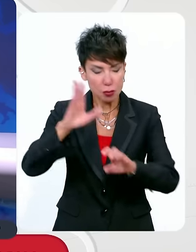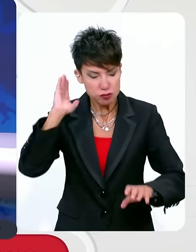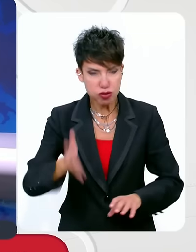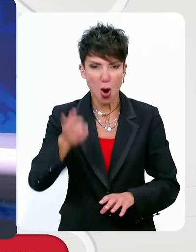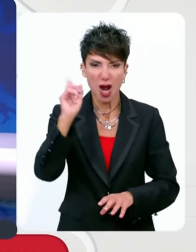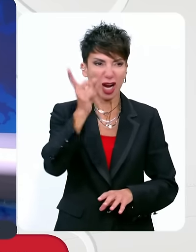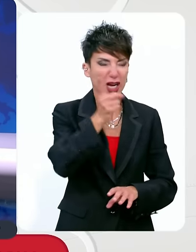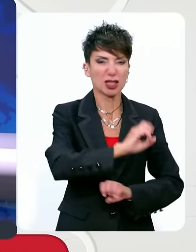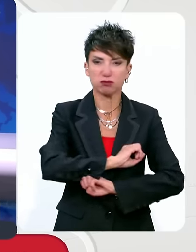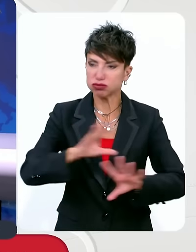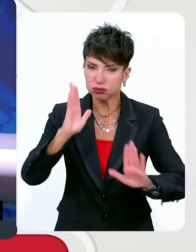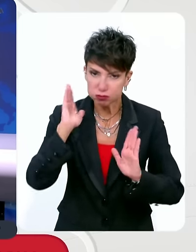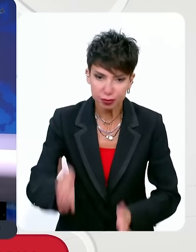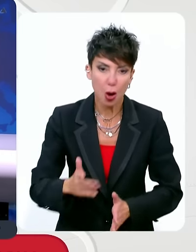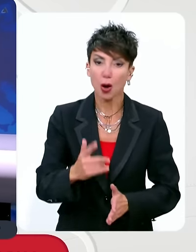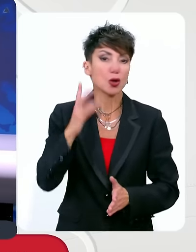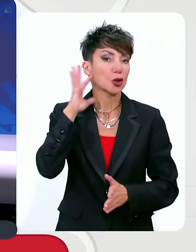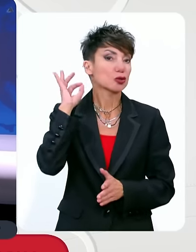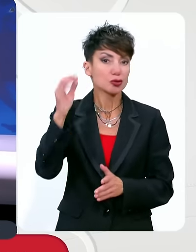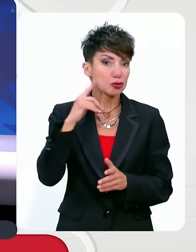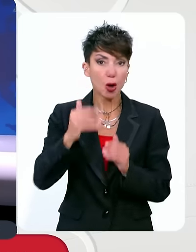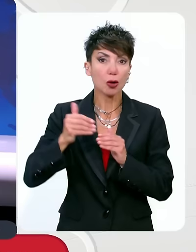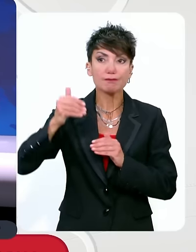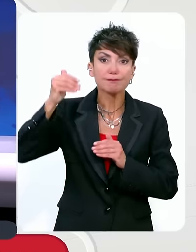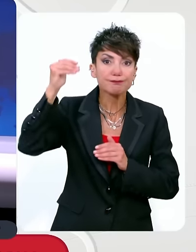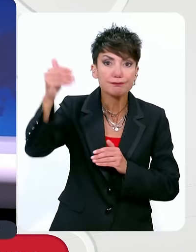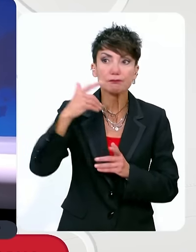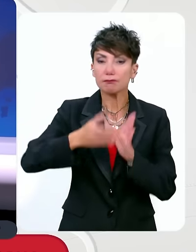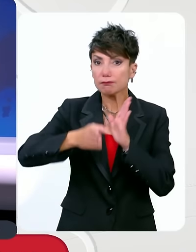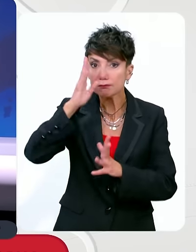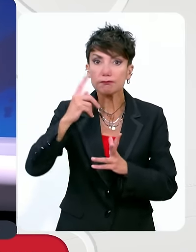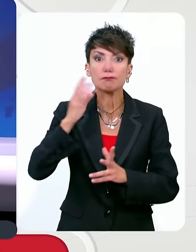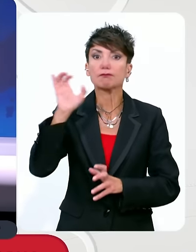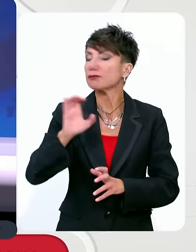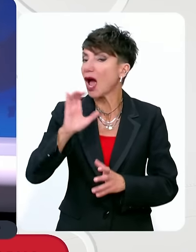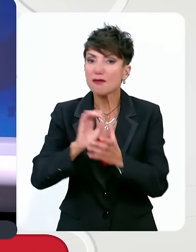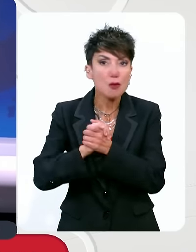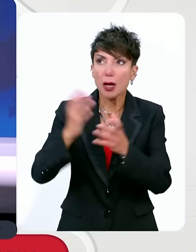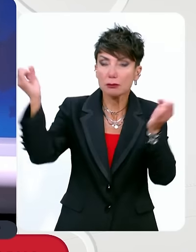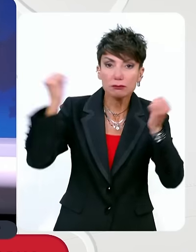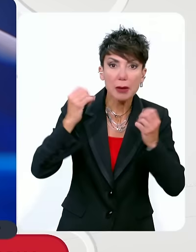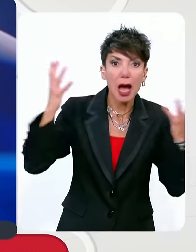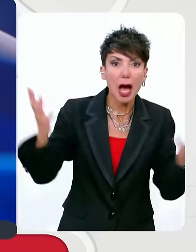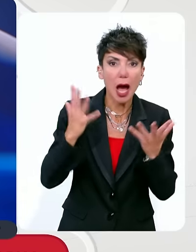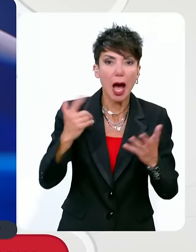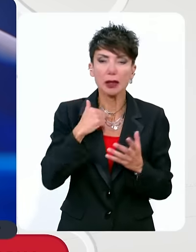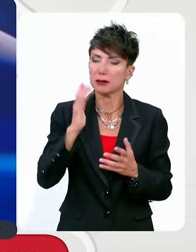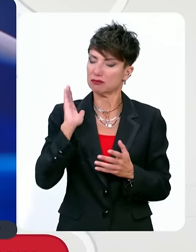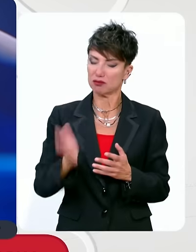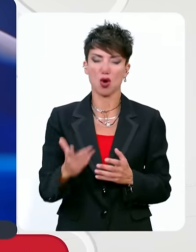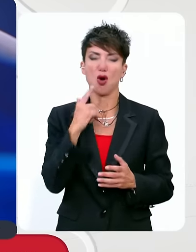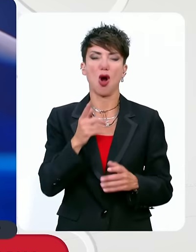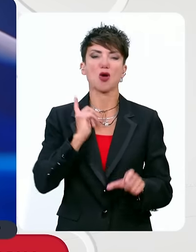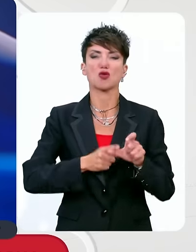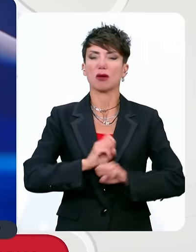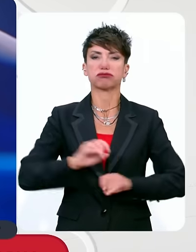έτσι ώστε αυτά που θα έρχονται και αυτά που θα έχουμε ως επιπτώσεις από την Ευρωπαϊκή Ένωση να μπορεί έγκαιρα να ενημερώνεται ο